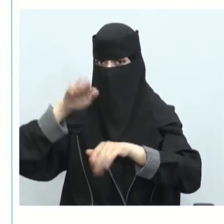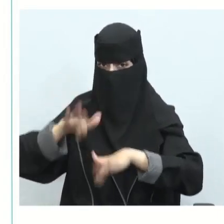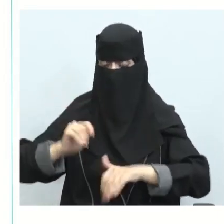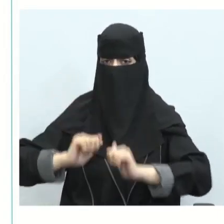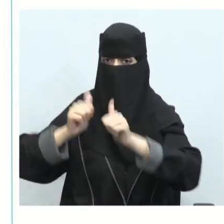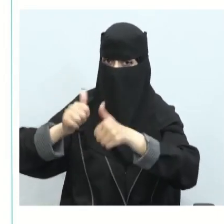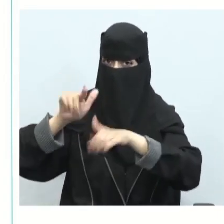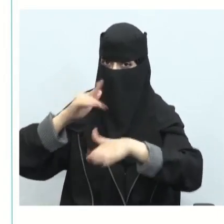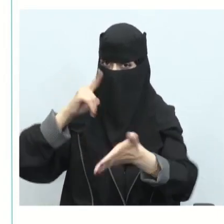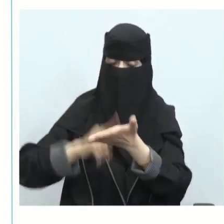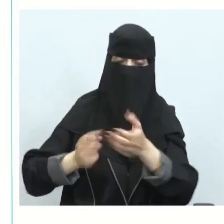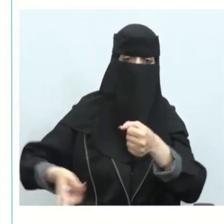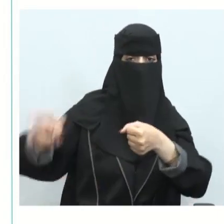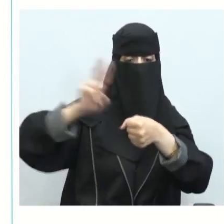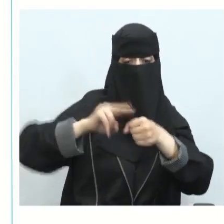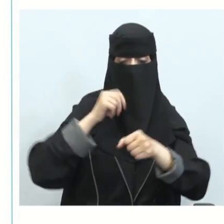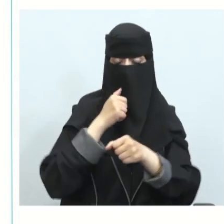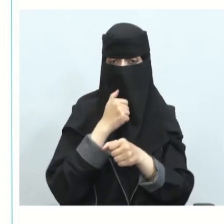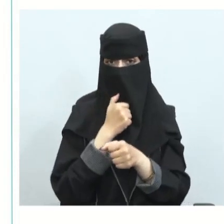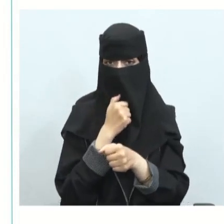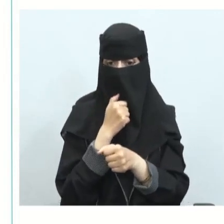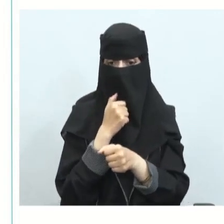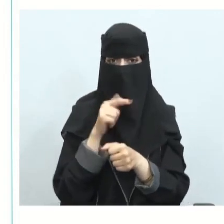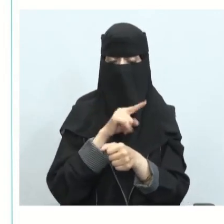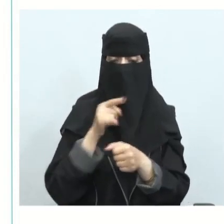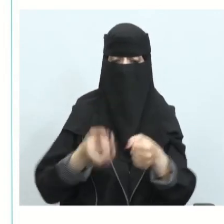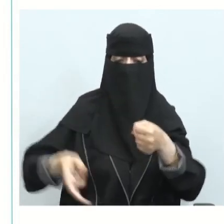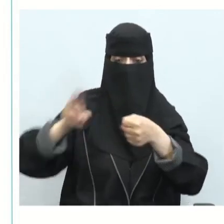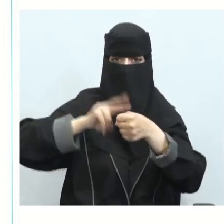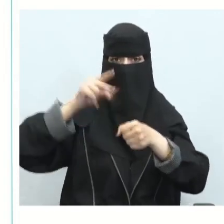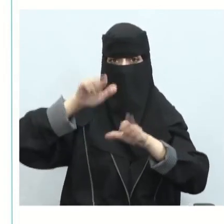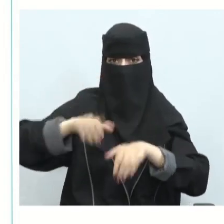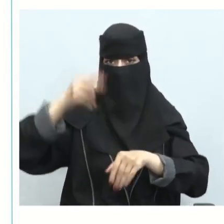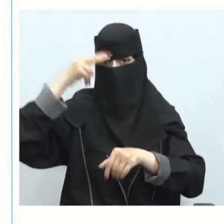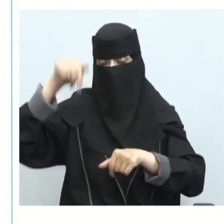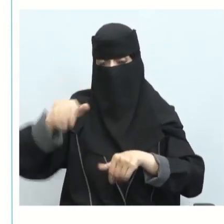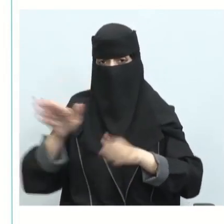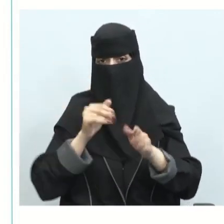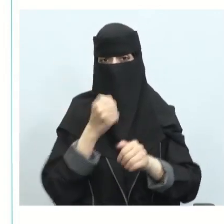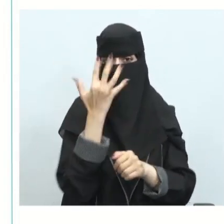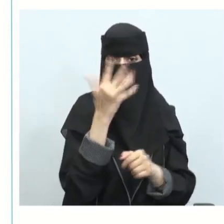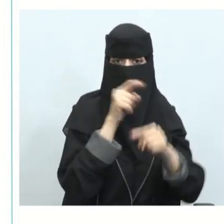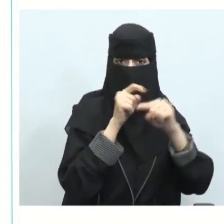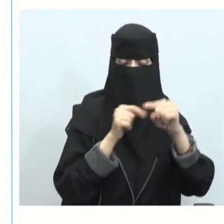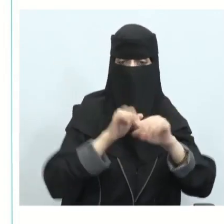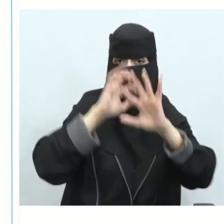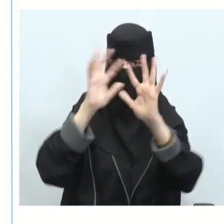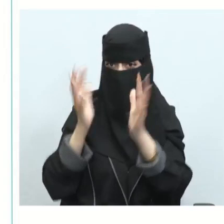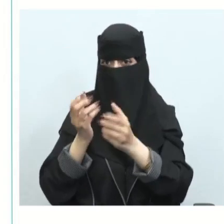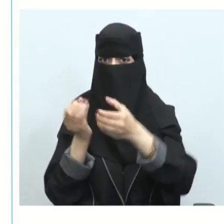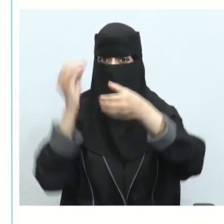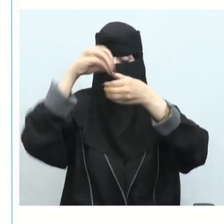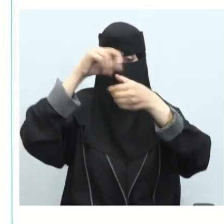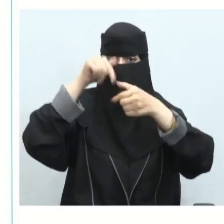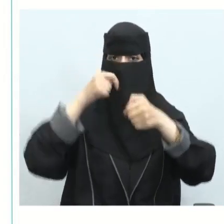يمكن أن نعيد تدويرها أيضا أعادة المملكة السعودية تدوير 5% فقط من إجمال نفاياتها في عام